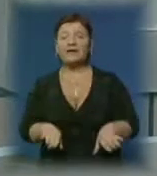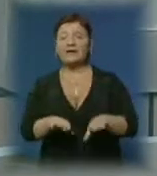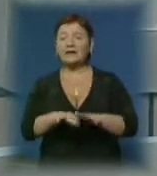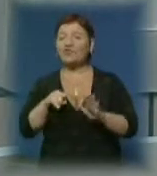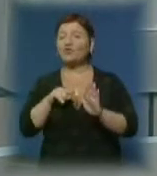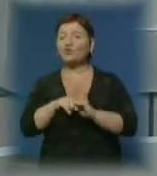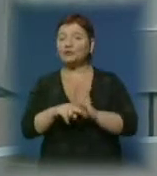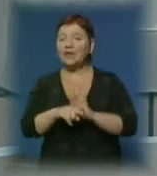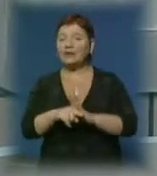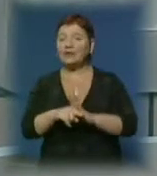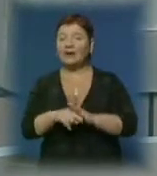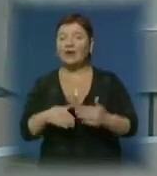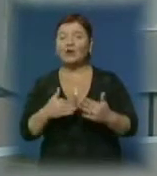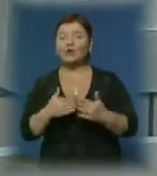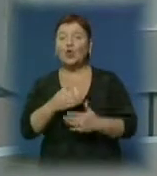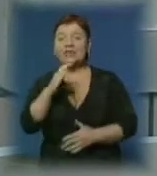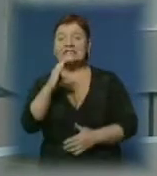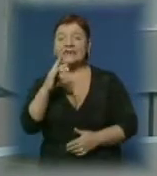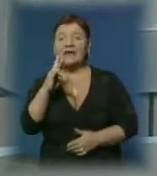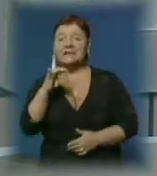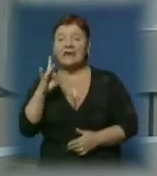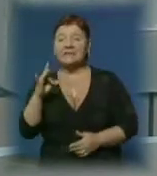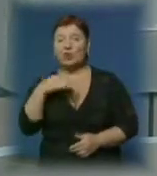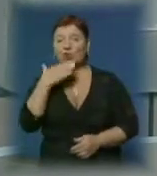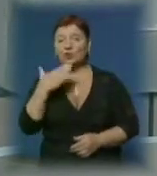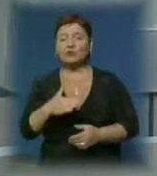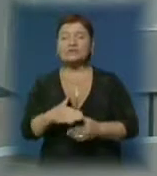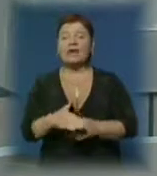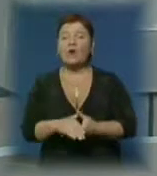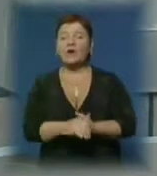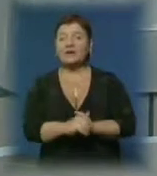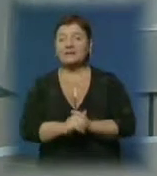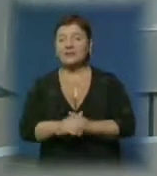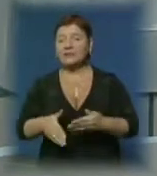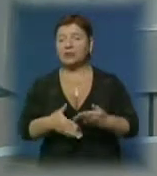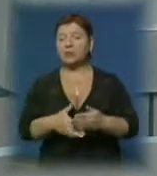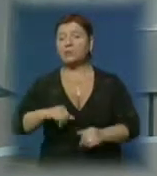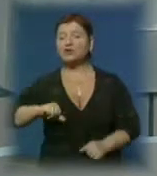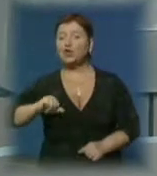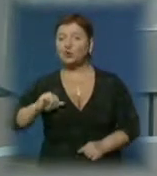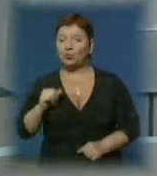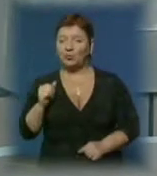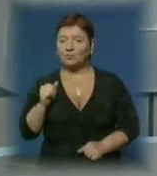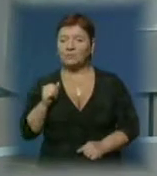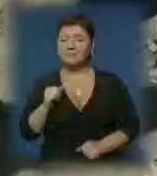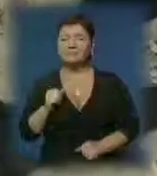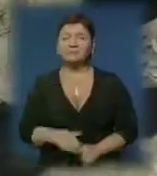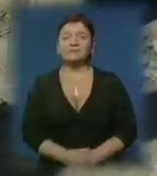втручання, долучилися до стерилізації і Ужгородська організація «Допоможе другу». Деталі у Мирослави Шимон.